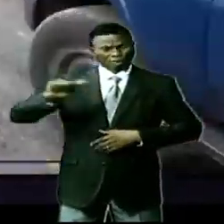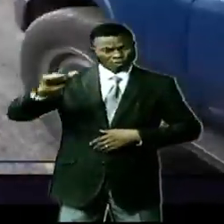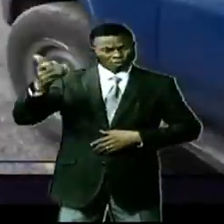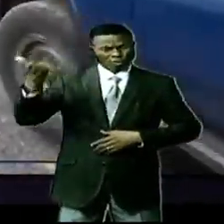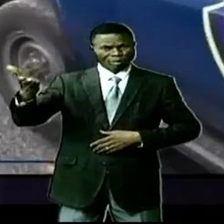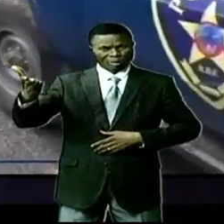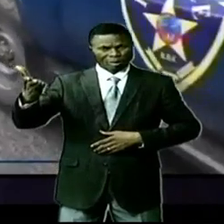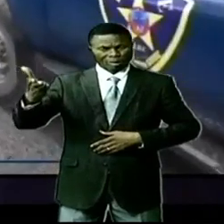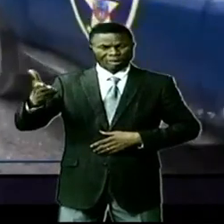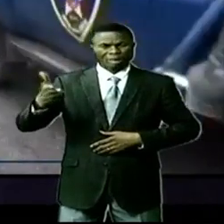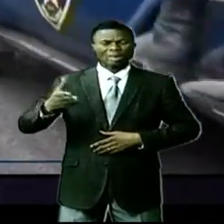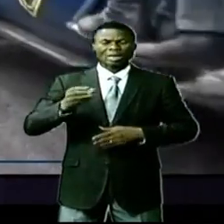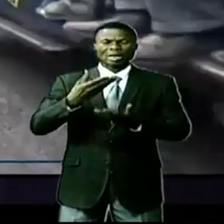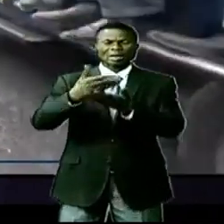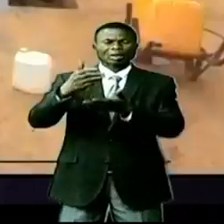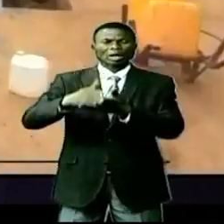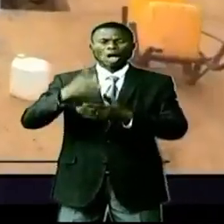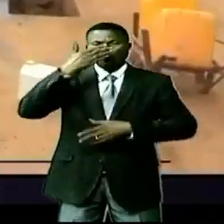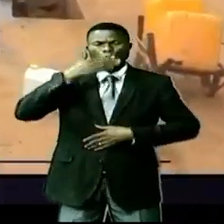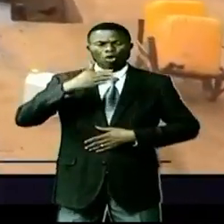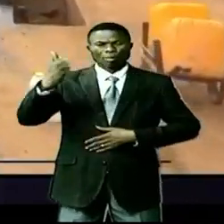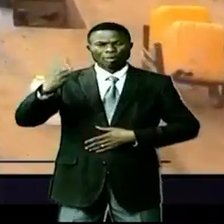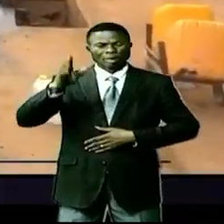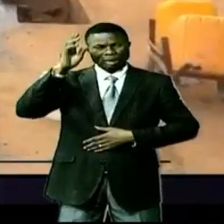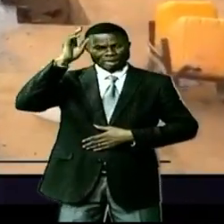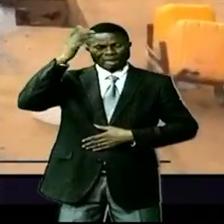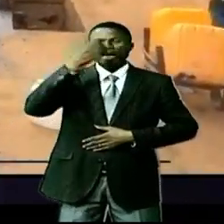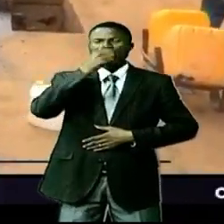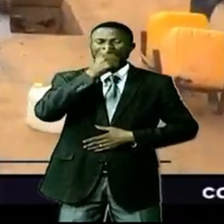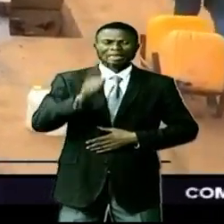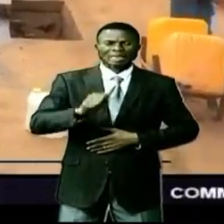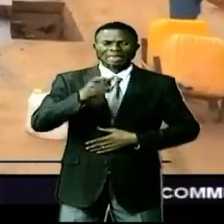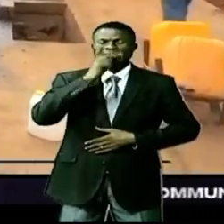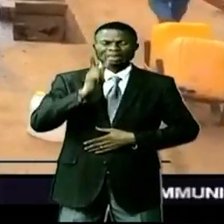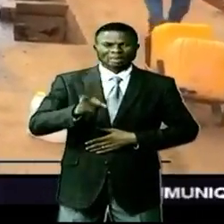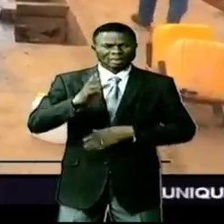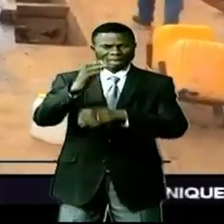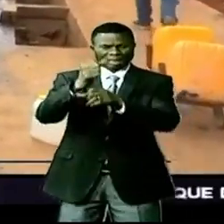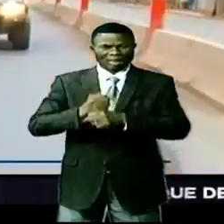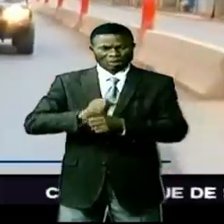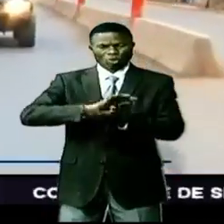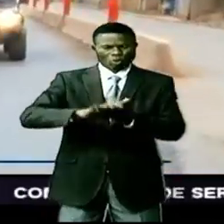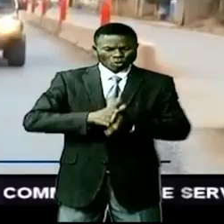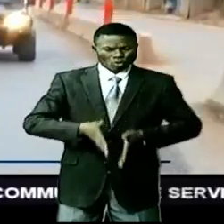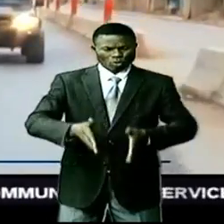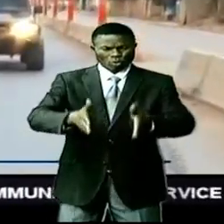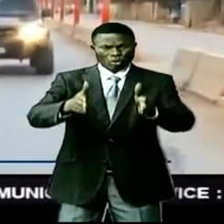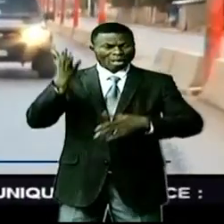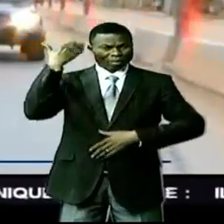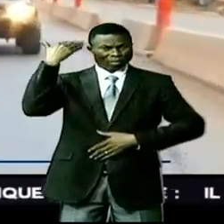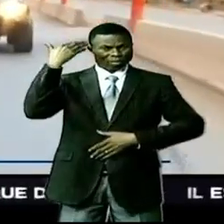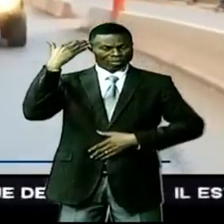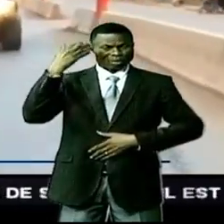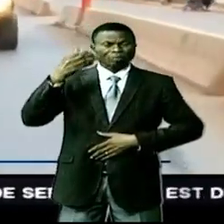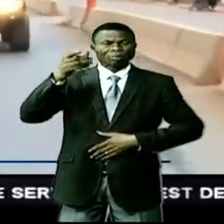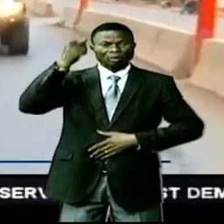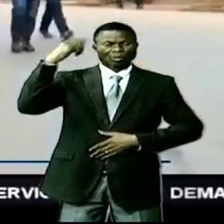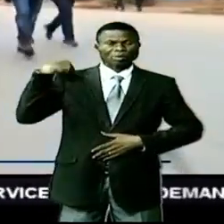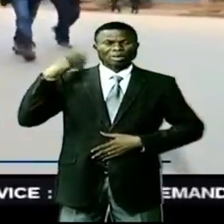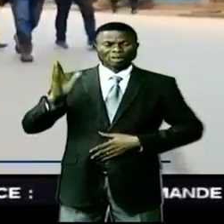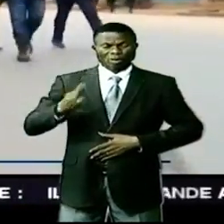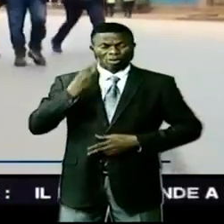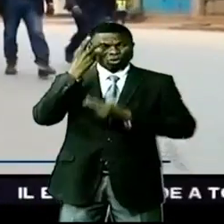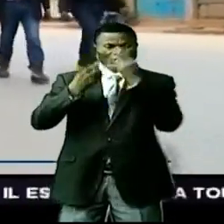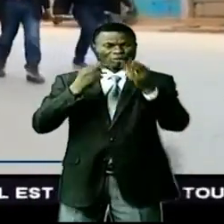que les avenues dispensaires qui s'engagnaient Lubumbashi ont reçu une couche d'asphalte. Auparavant, le premier des Okatangais avait